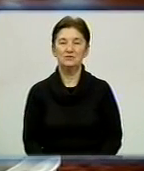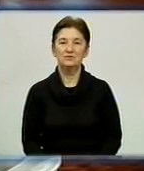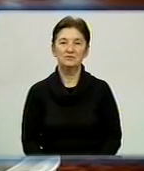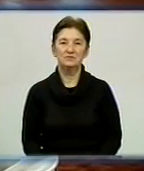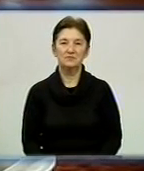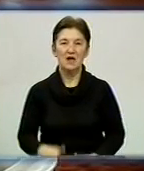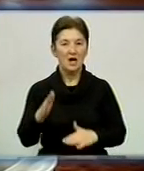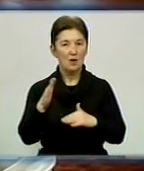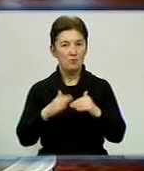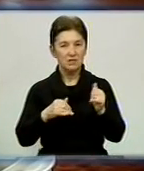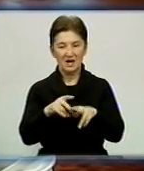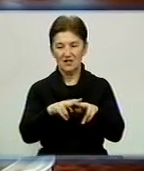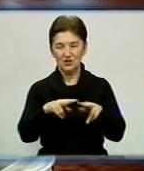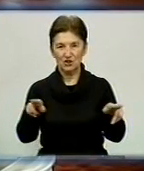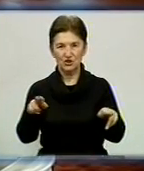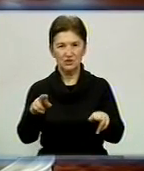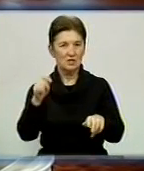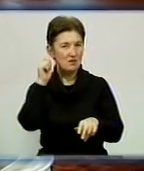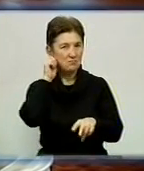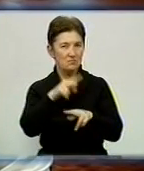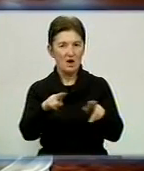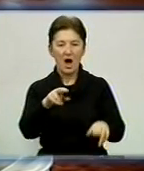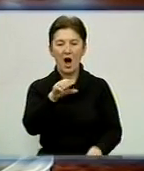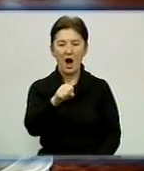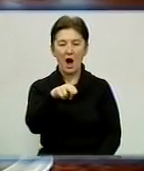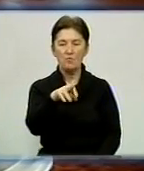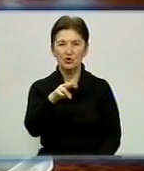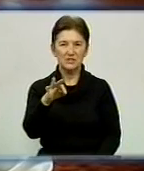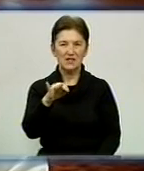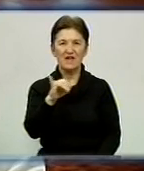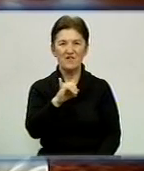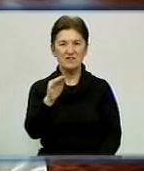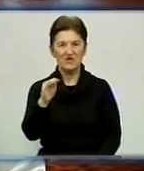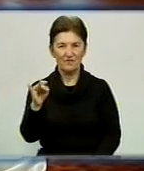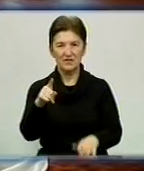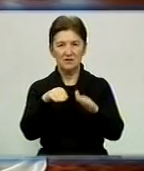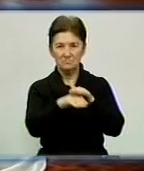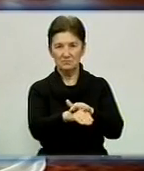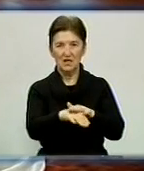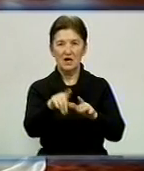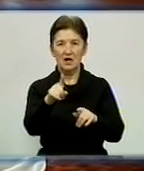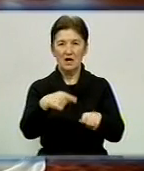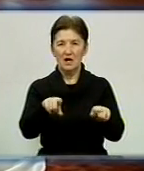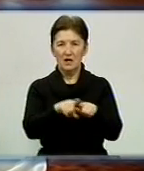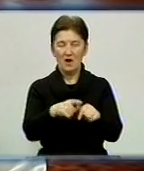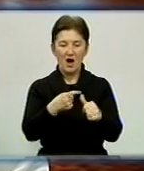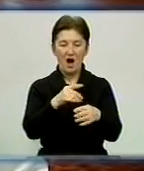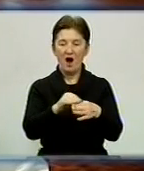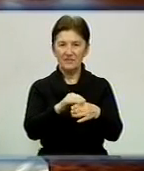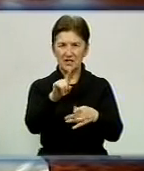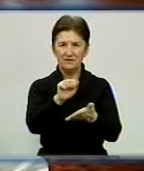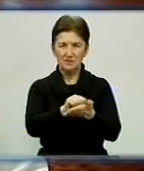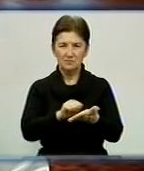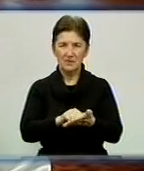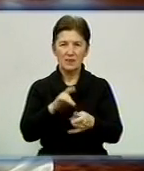Практично ровесник першої друкованої книги «Апостол» Івана Федорова зберігається в Кіровограді. Це новий заповід цього ж автора, надрукований на кілька